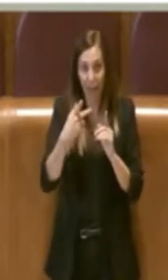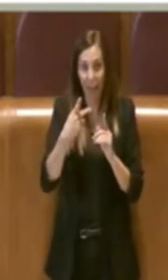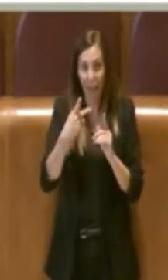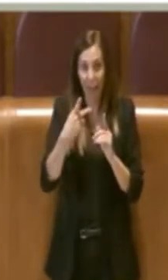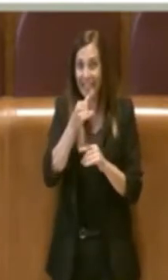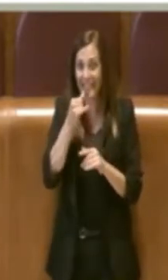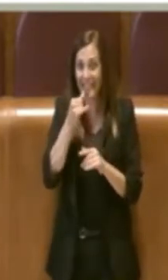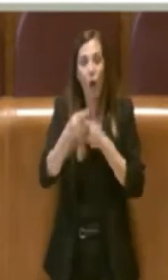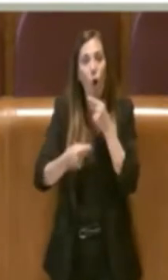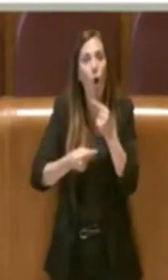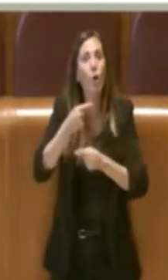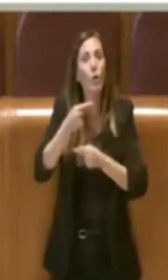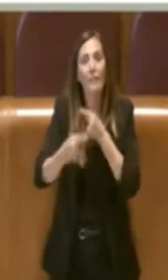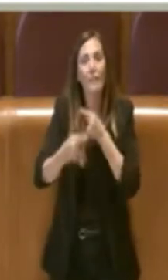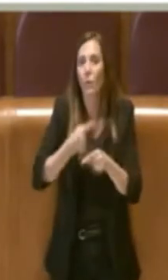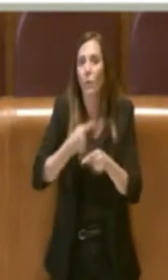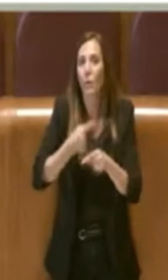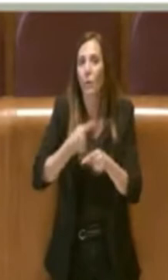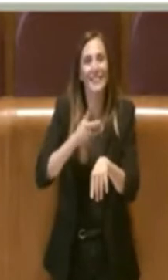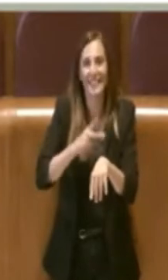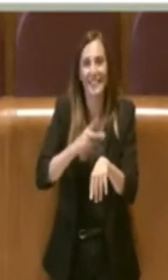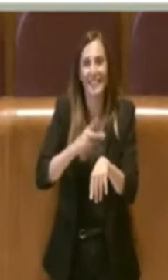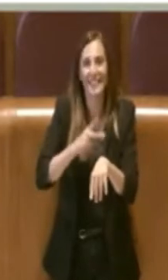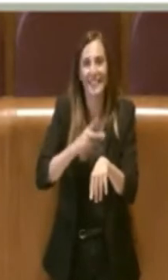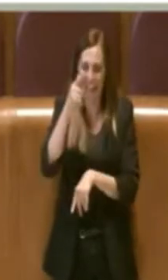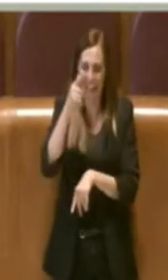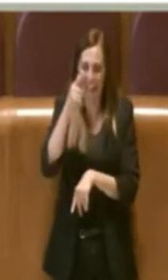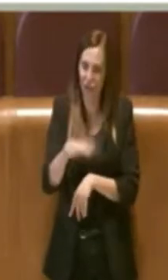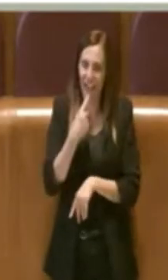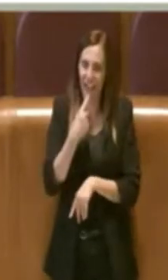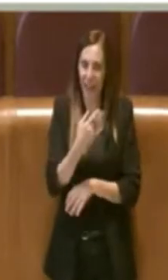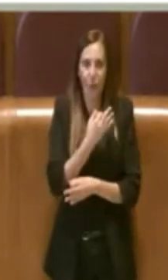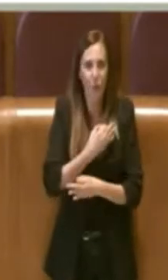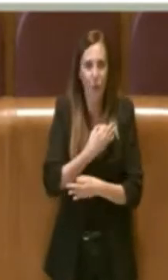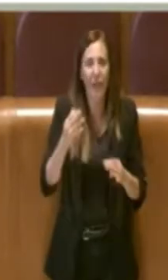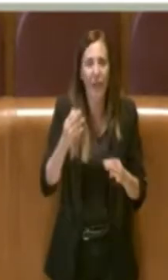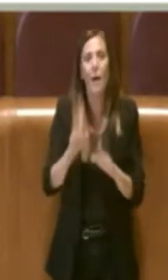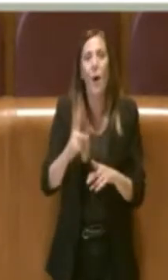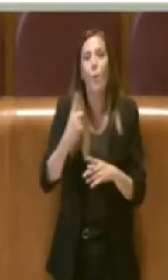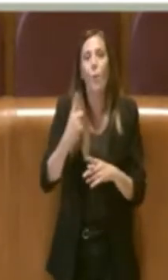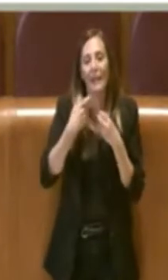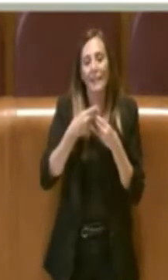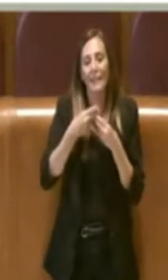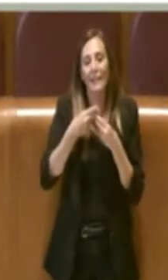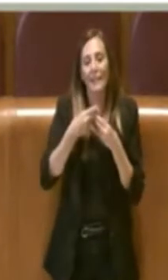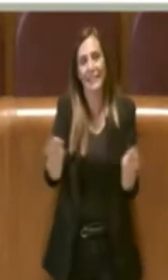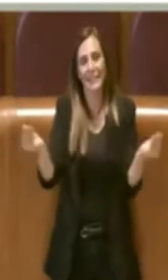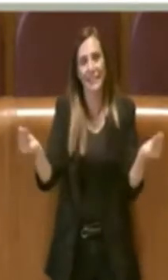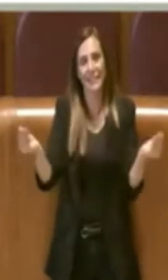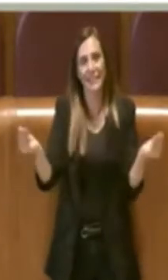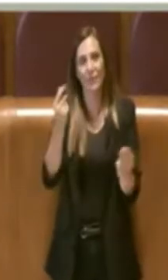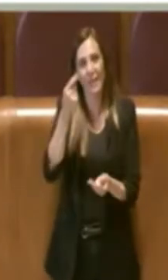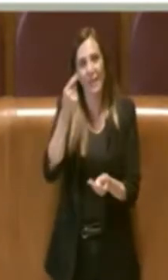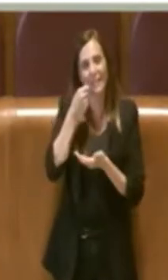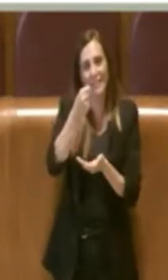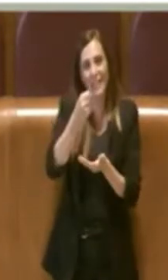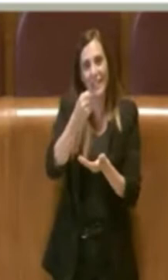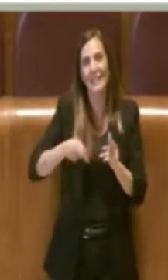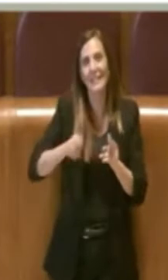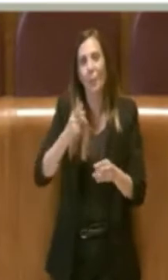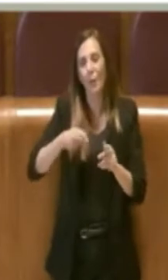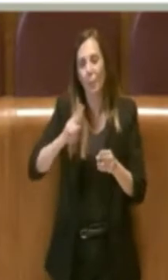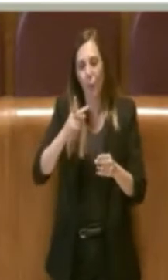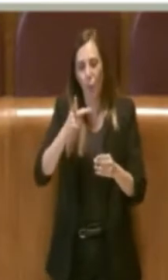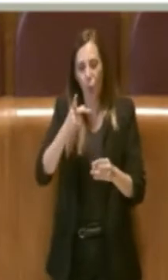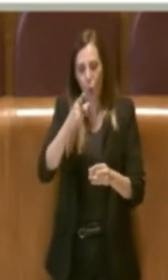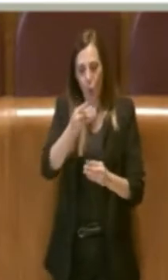garantita la continuità assistenziale, come lei giustamente sa, ma una distribuzione delle risorse sempre più vicina alla crescente